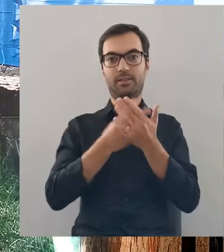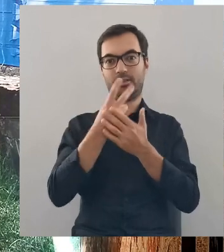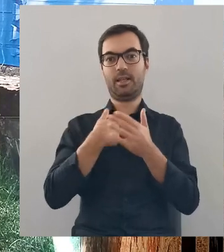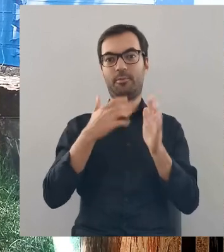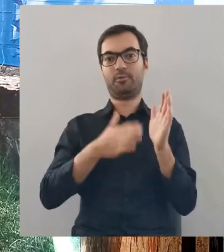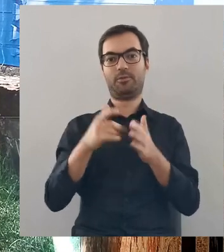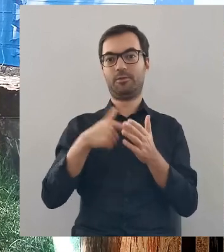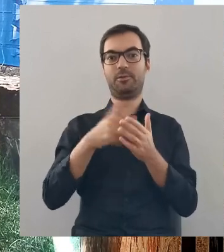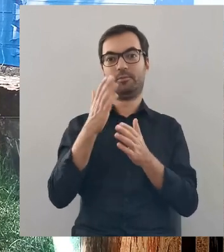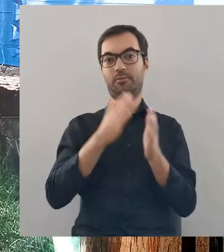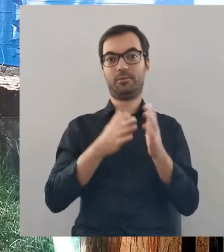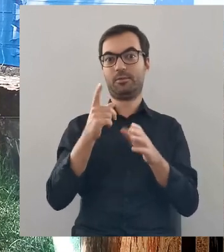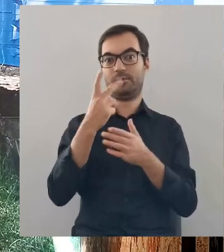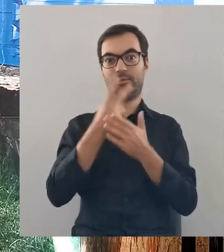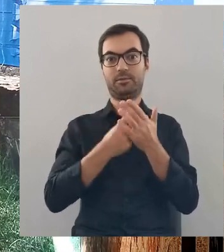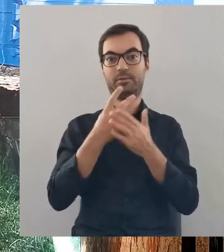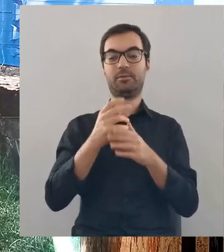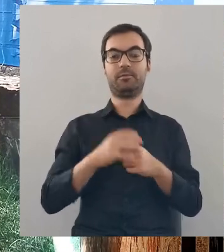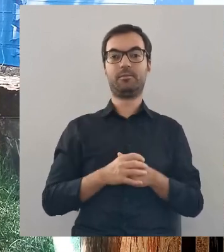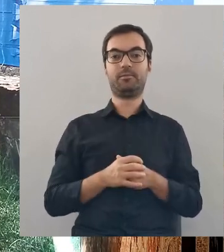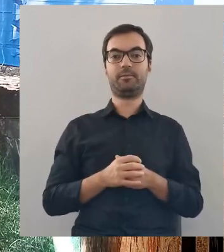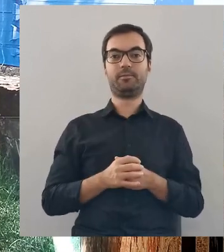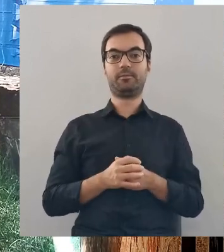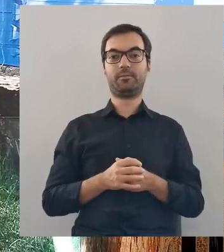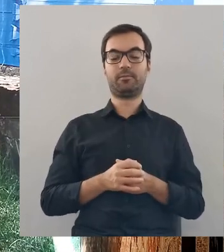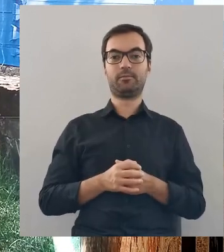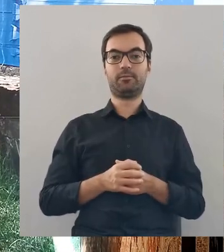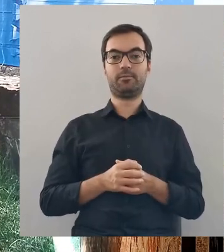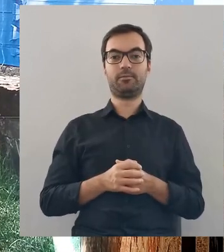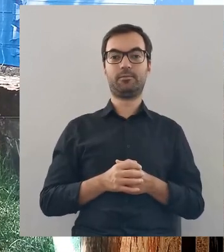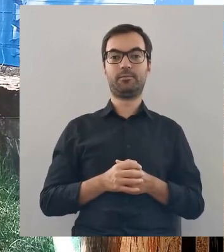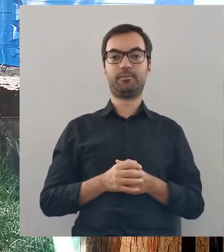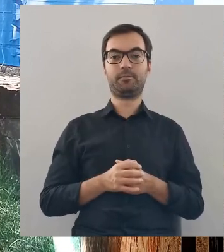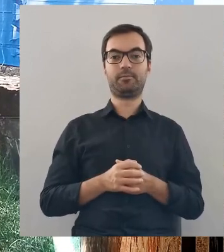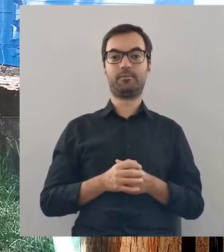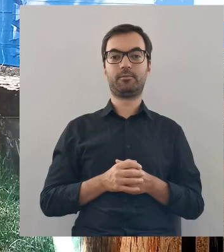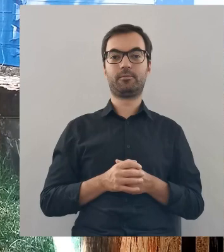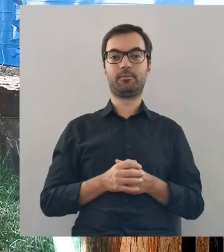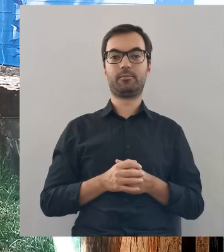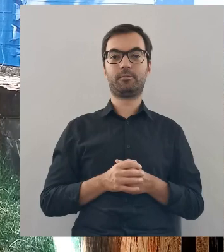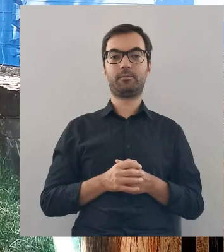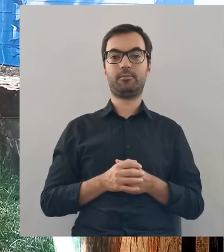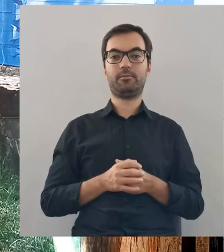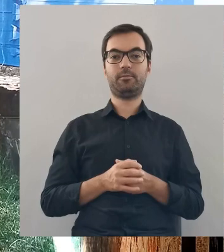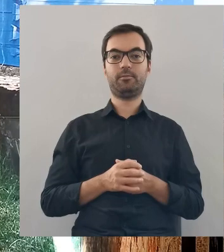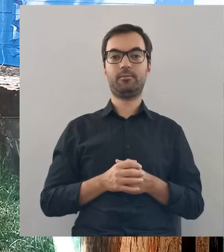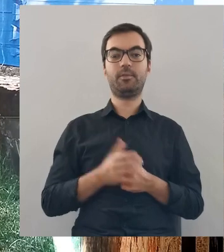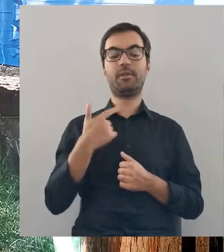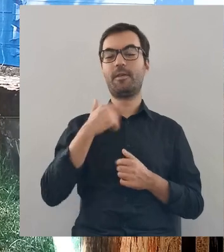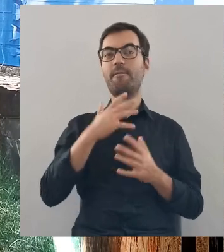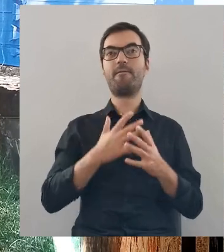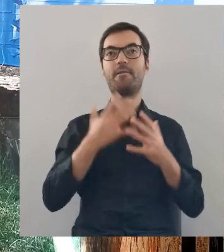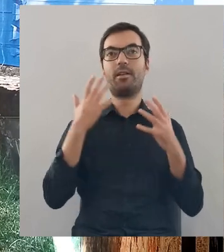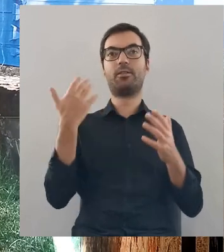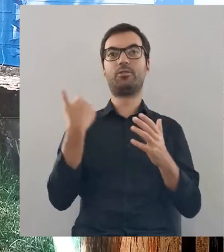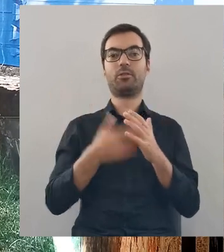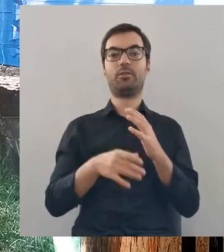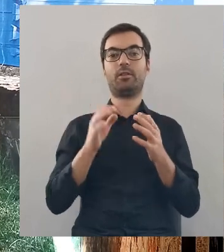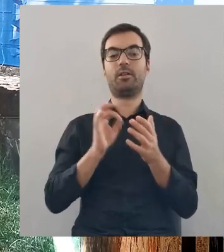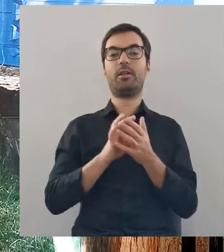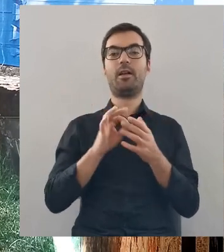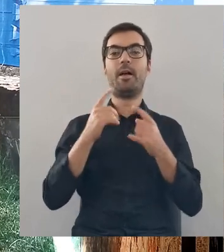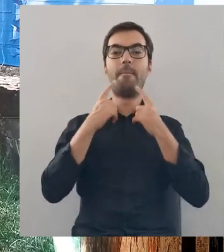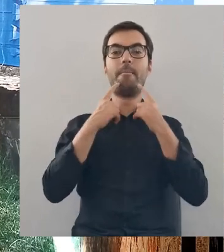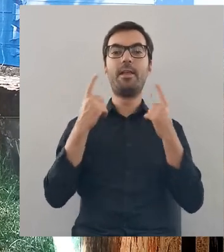wdrażałam, przygotowując się do tego programu. I szkoda mi ogromnie,